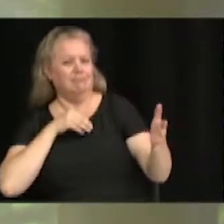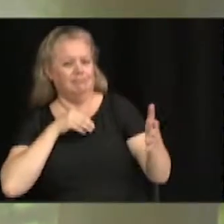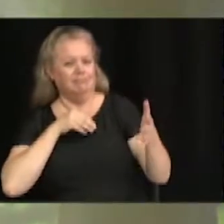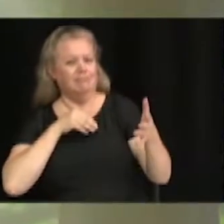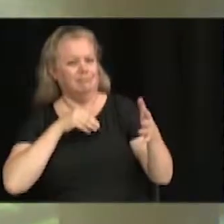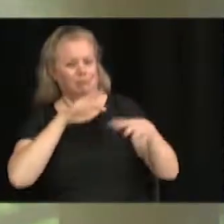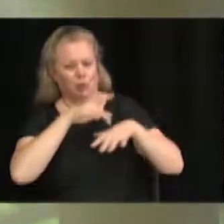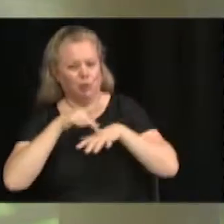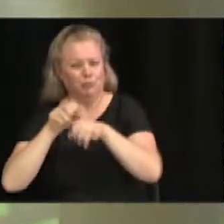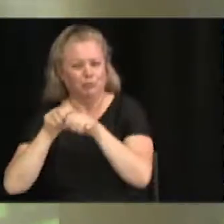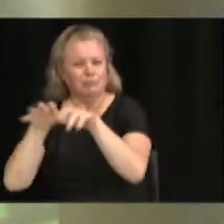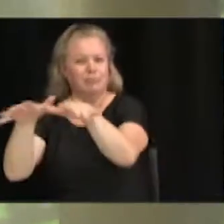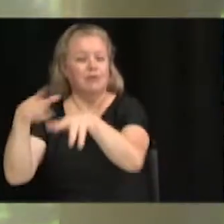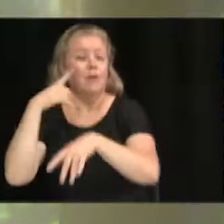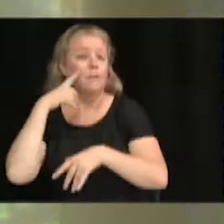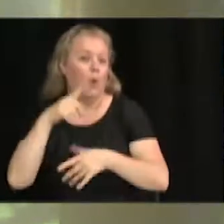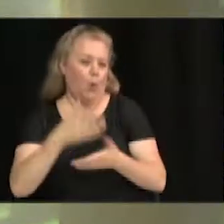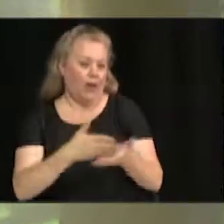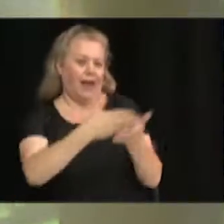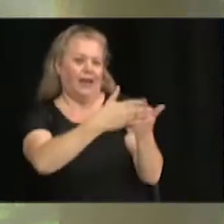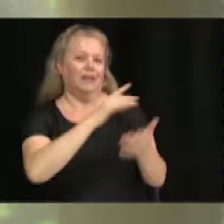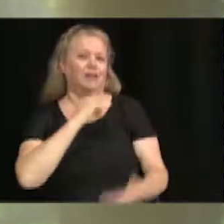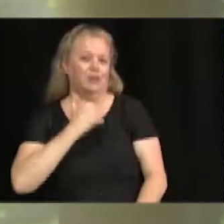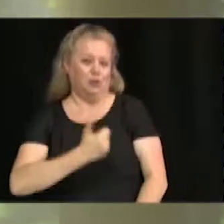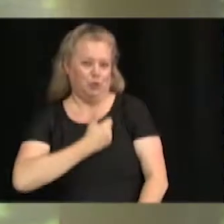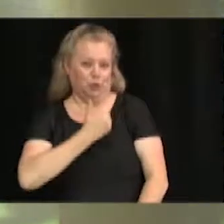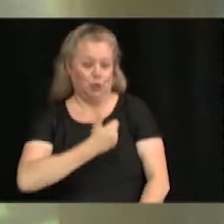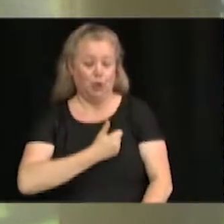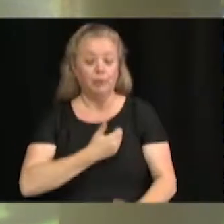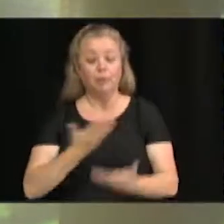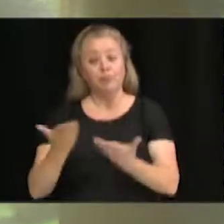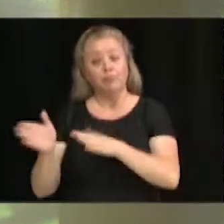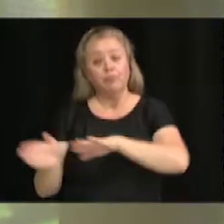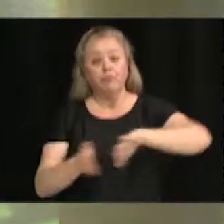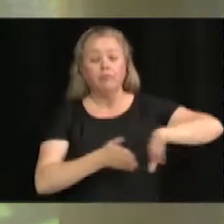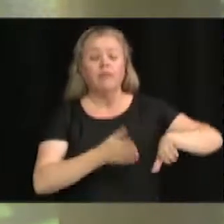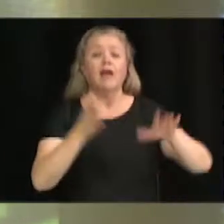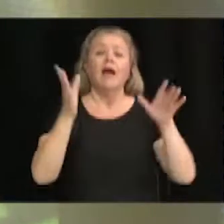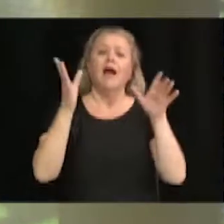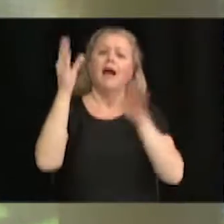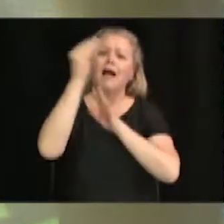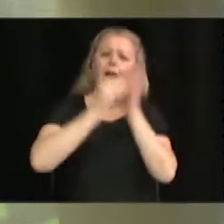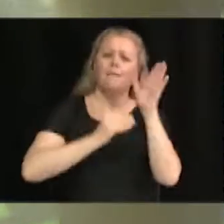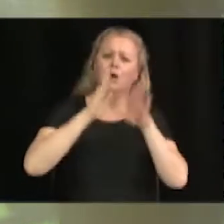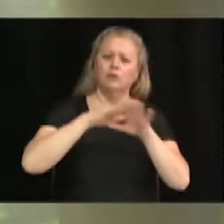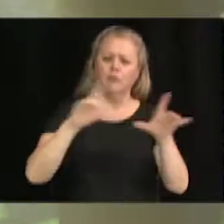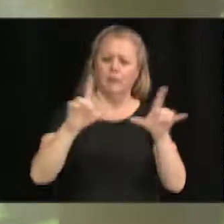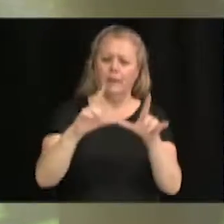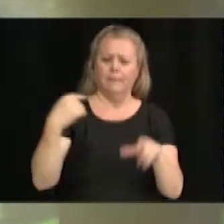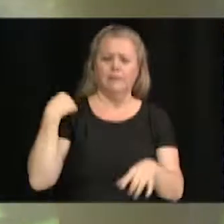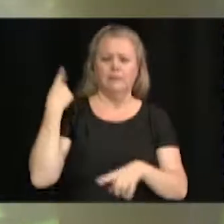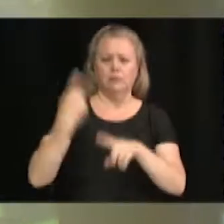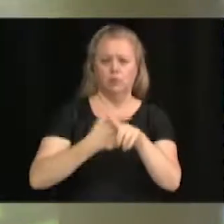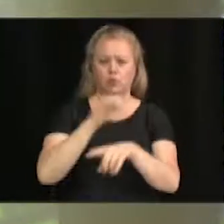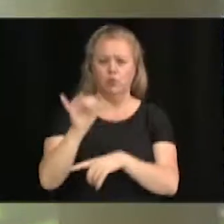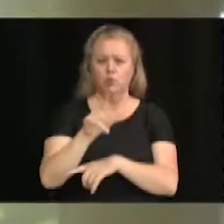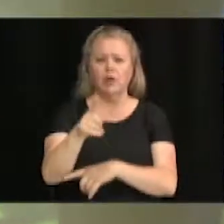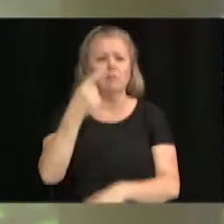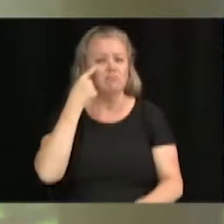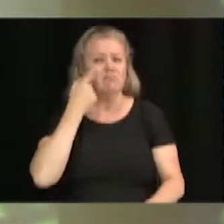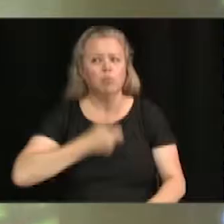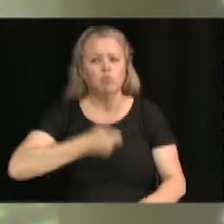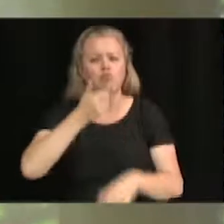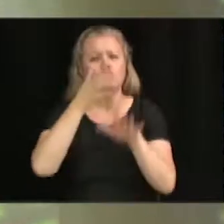On y va avec le rapport des permis pour le mois de juillet. Ça a été plus tranquille cette année, vous allez le voir. En